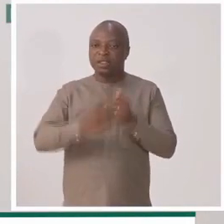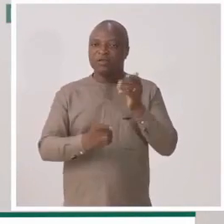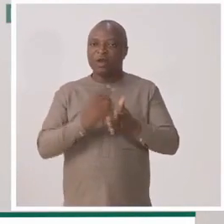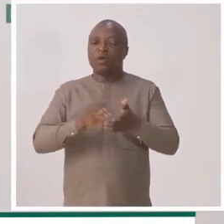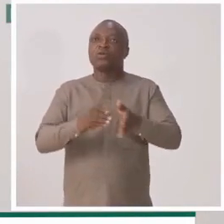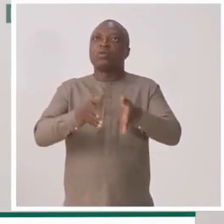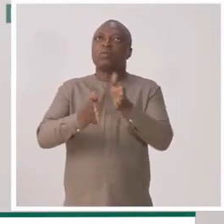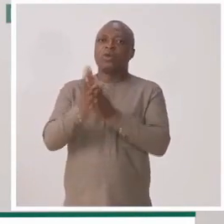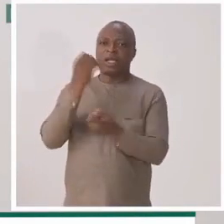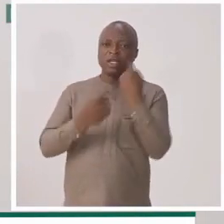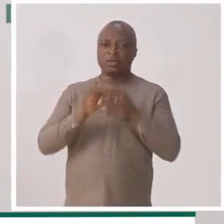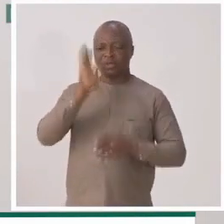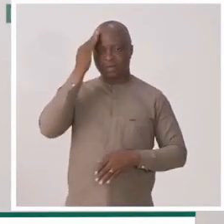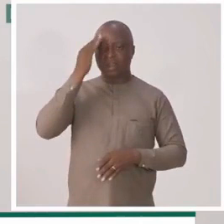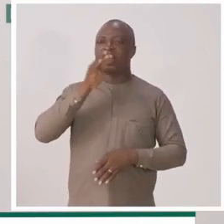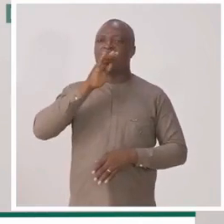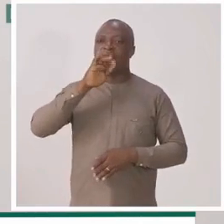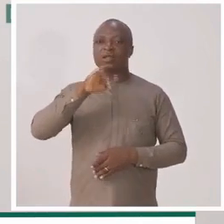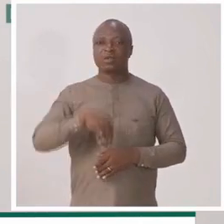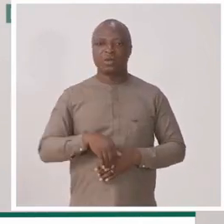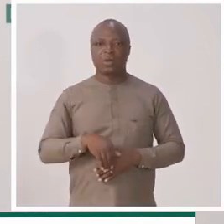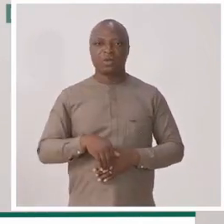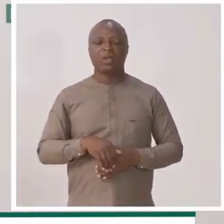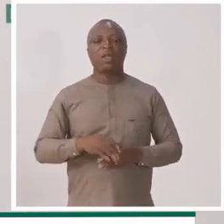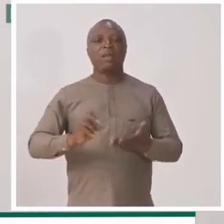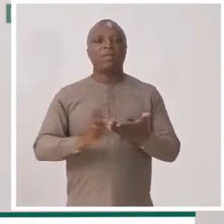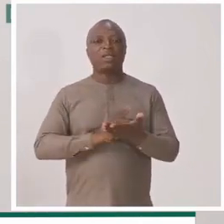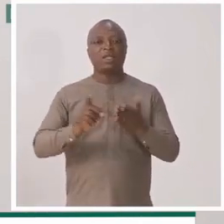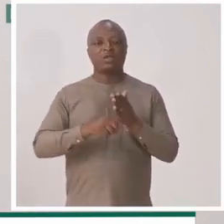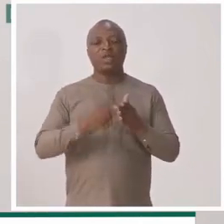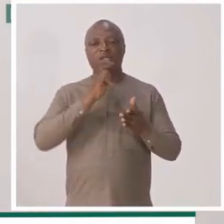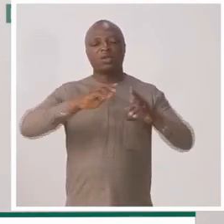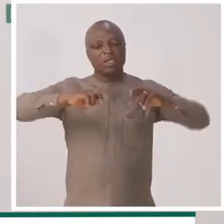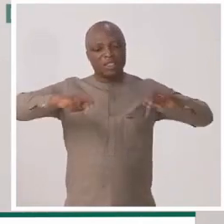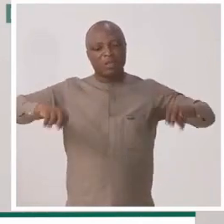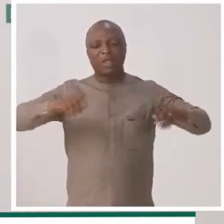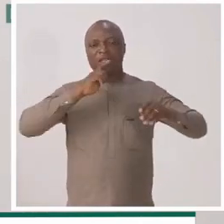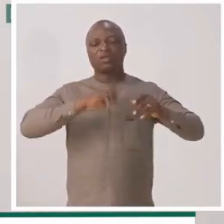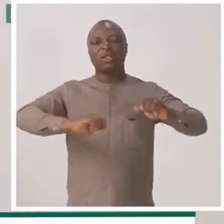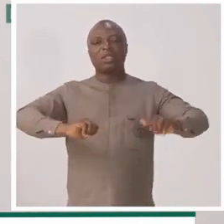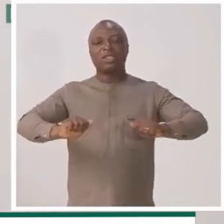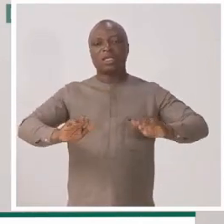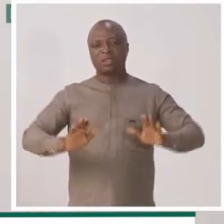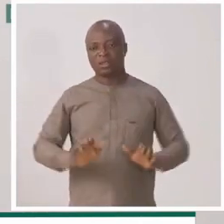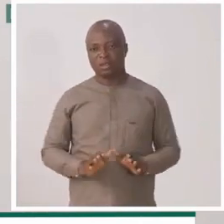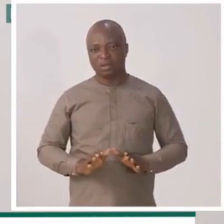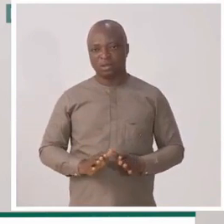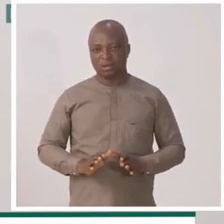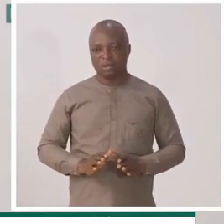à chaque fois, on se pose la question de savoir est-ce que les prestations, est-ce que les examens, est-ce que les